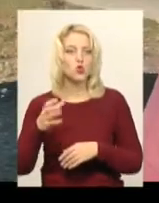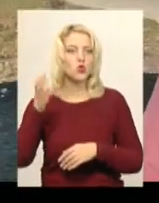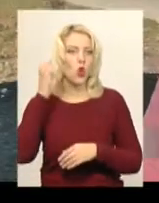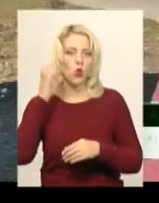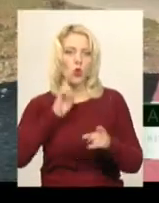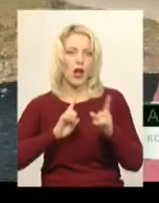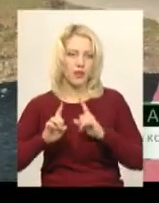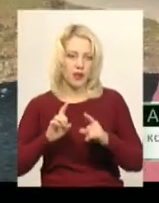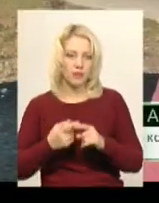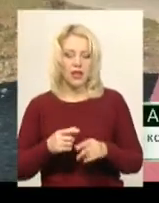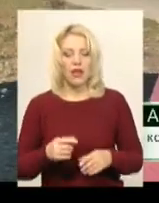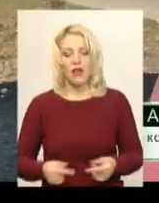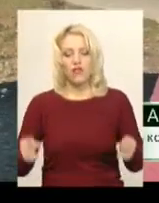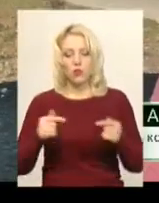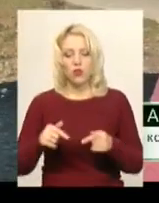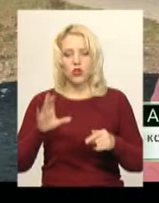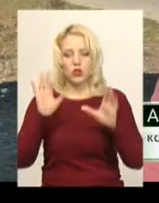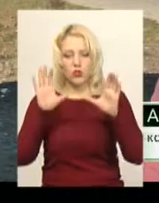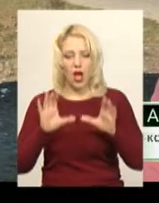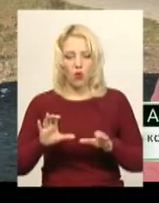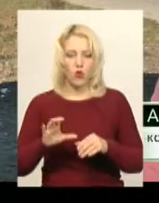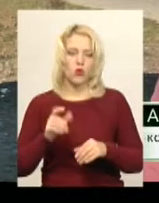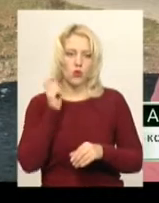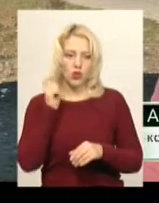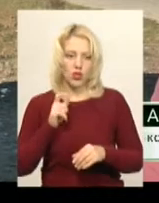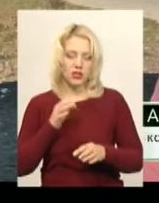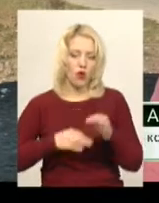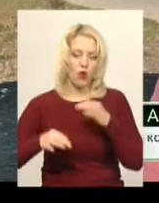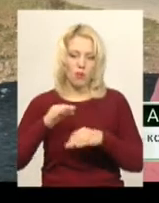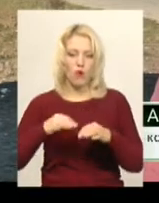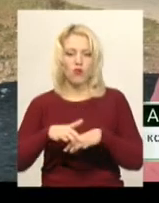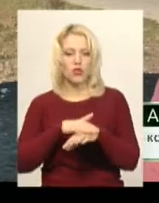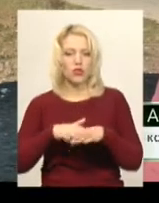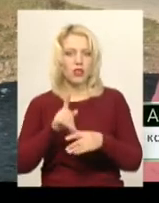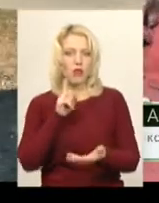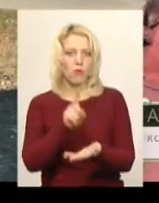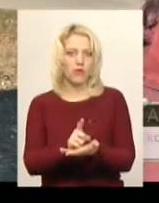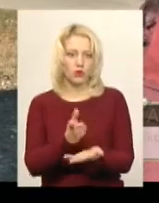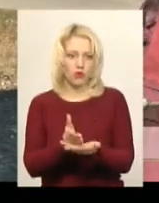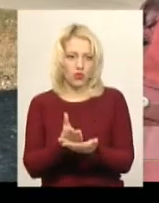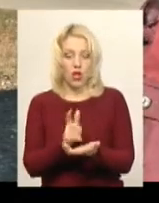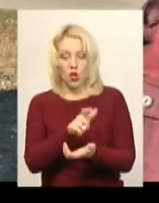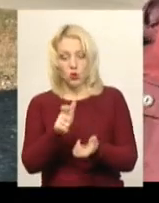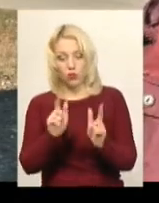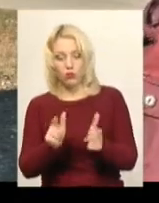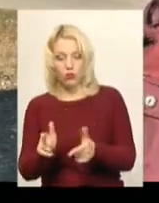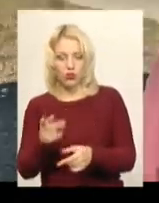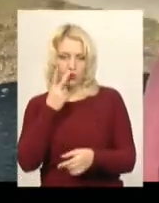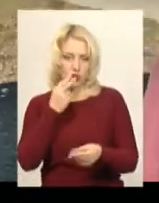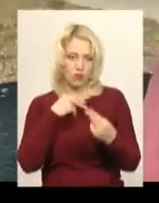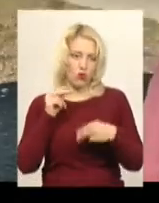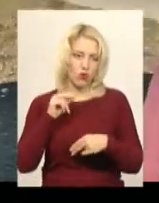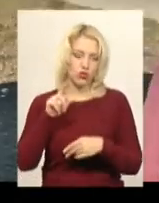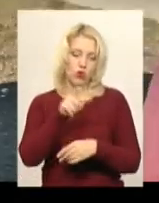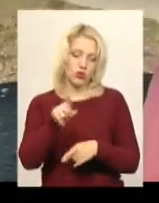до закону України про добровільне об'єднання територіальних громад, обговорення з громадою є обов'язковим. Люди погоджуються, вони бачать покращення.